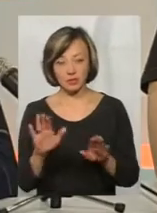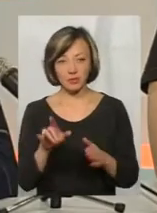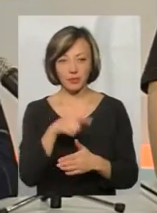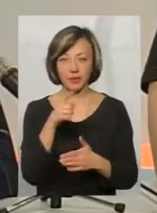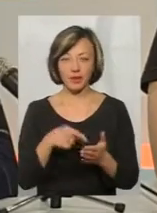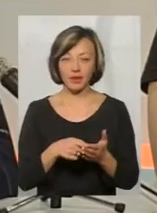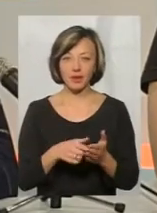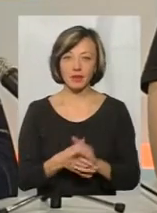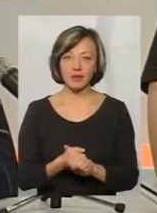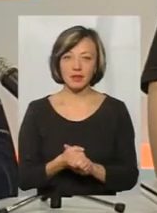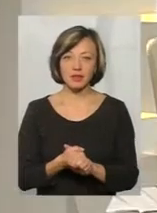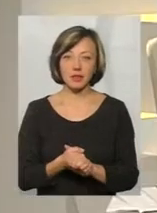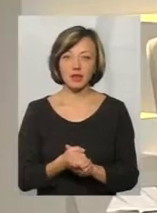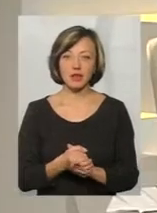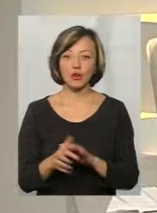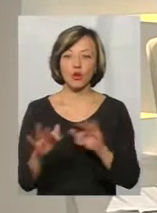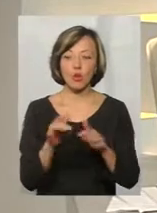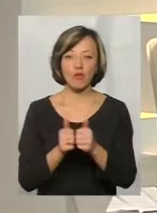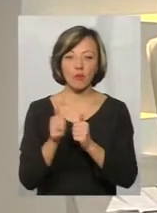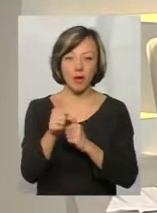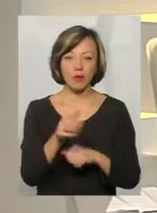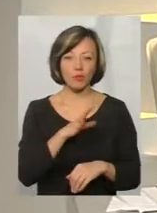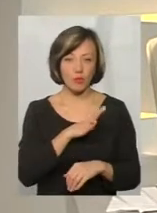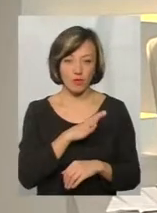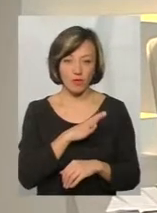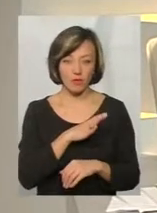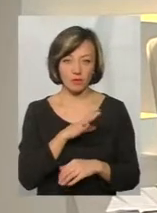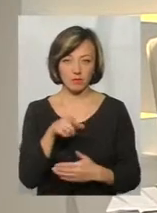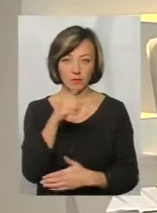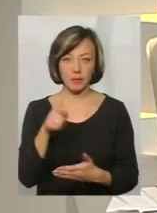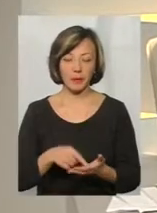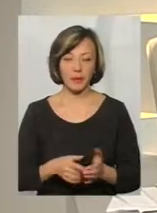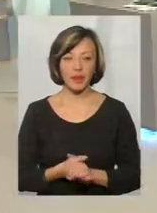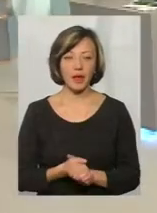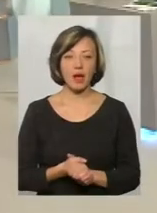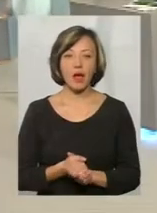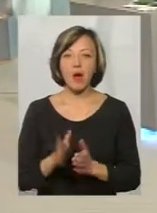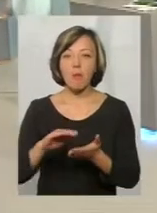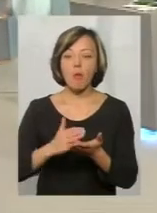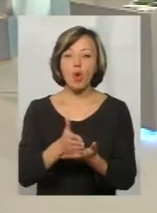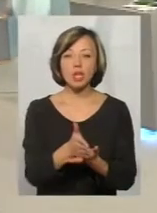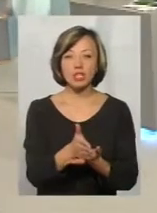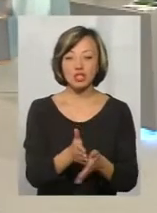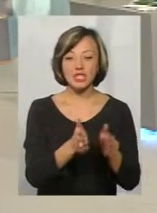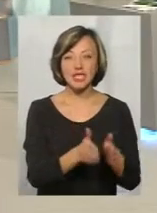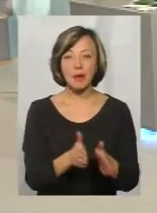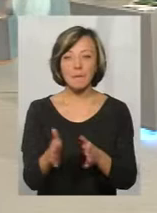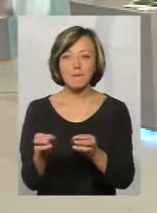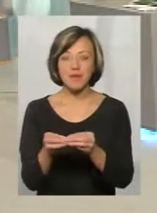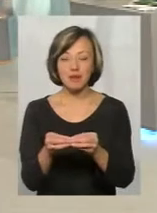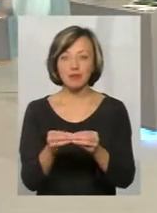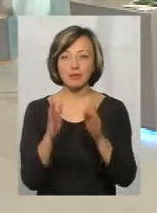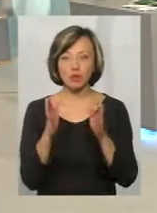щоб все-таки той рух вперед пішов? Ви знаєте, політична стабільність буде одним